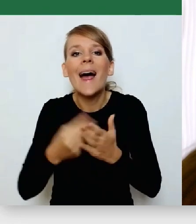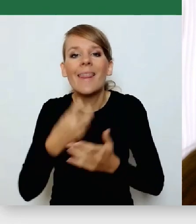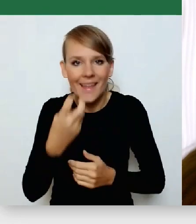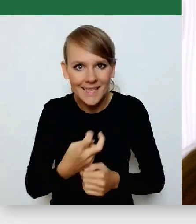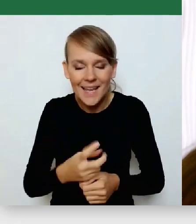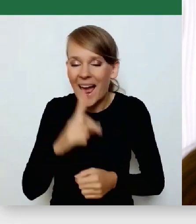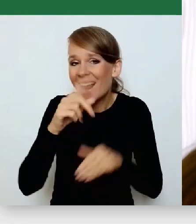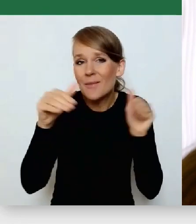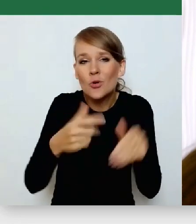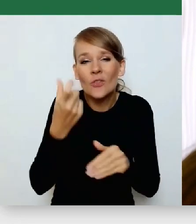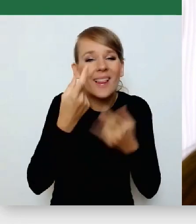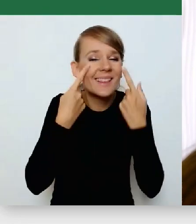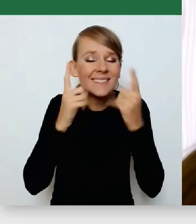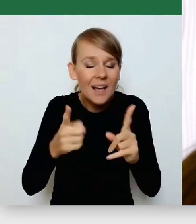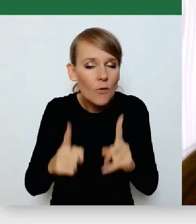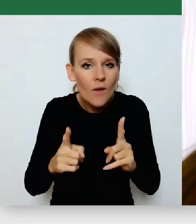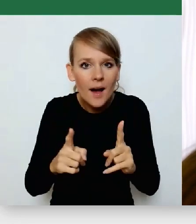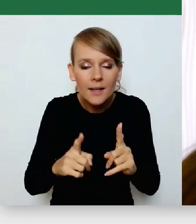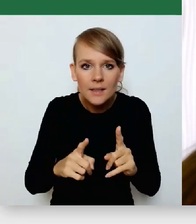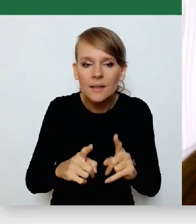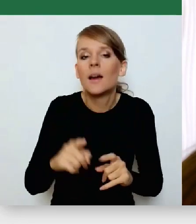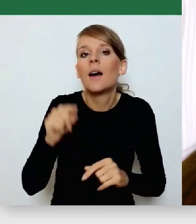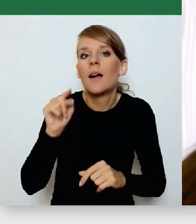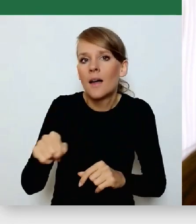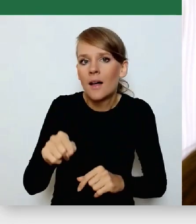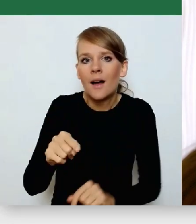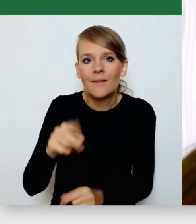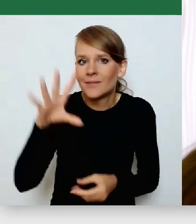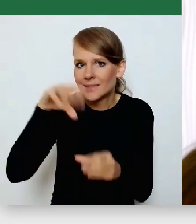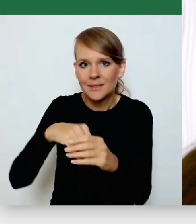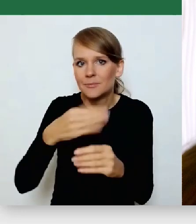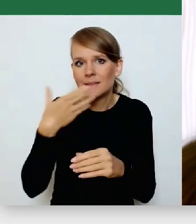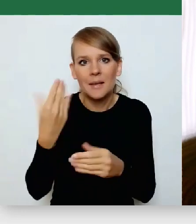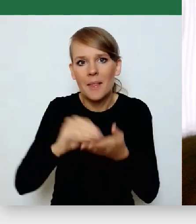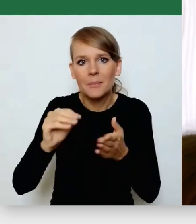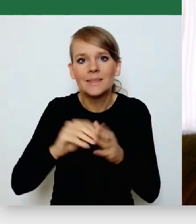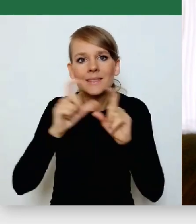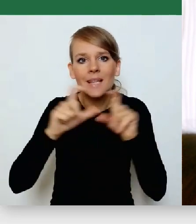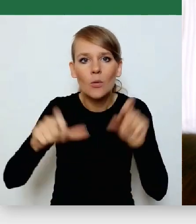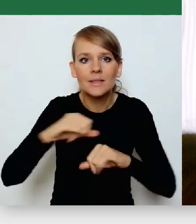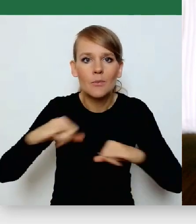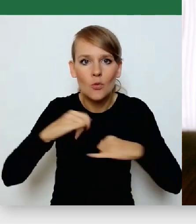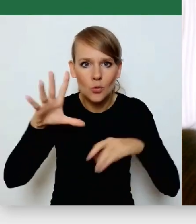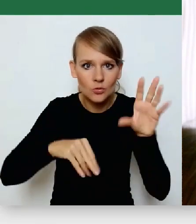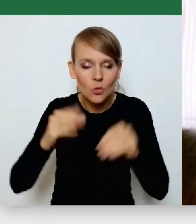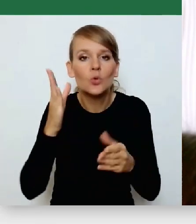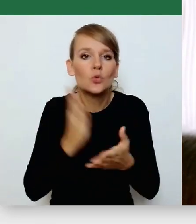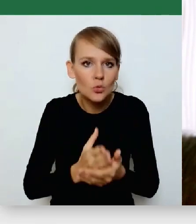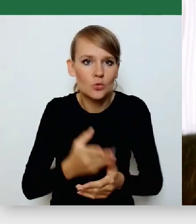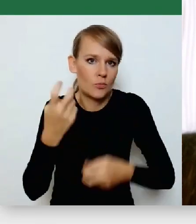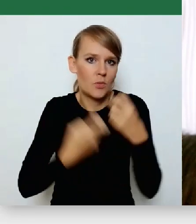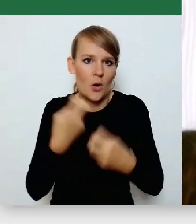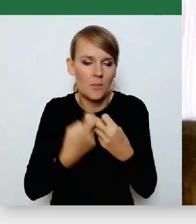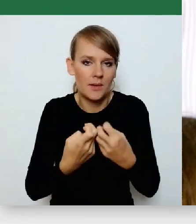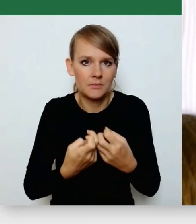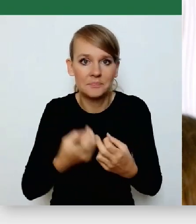nieuwagi, żeby się nie zorientować, że tam nie ma słowa o zakładach samorządowych, budżetowych. I OSIR już mają problem, bo przecież jeszcze mają